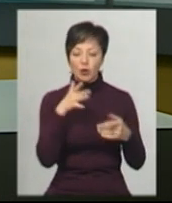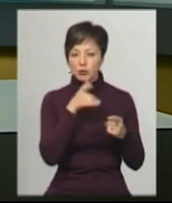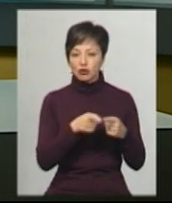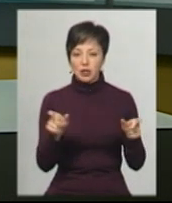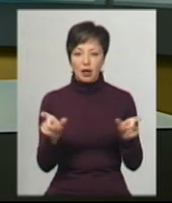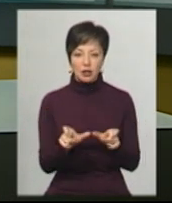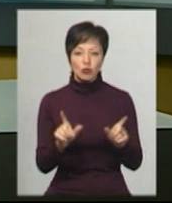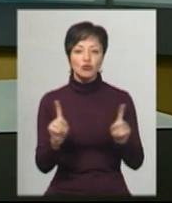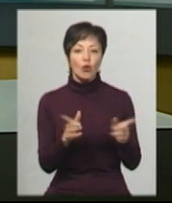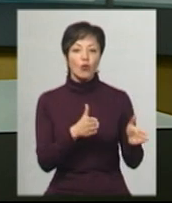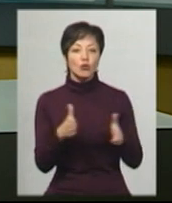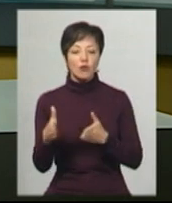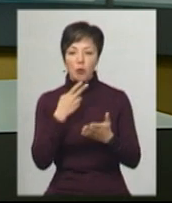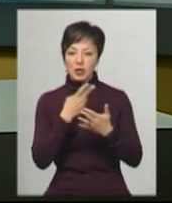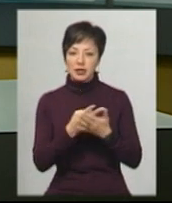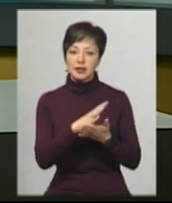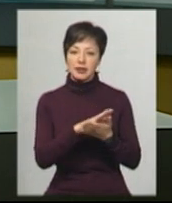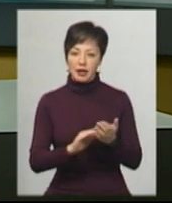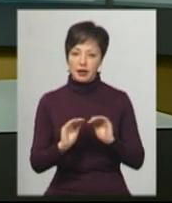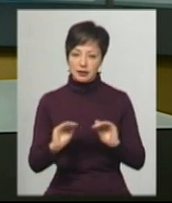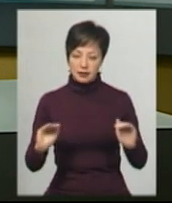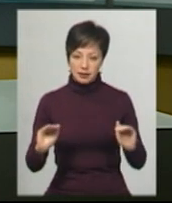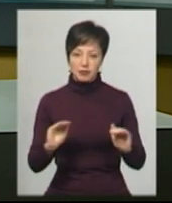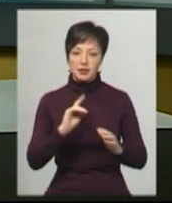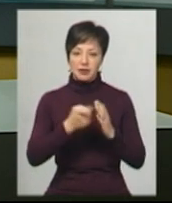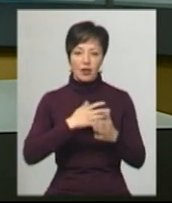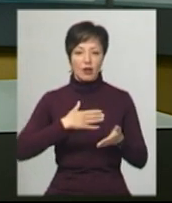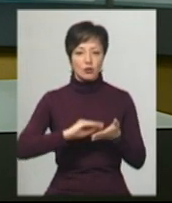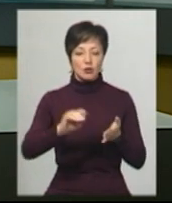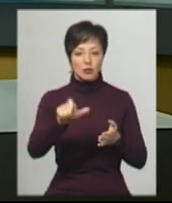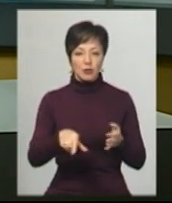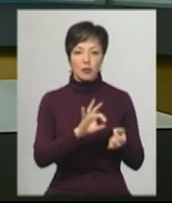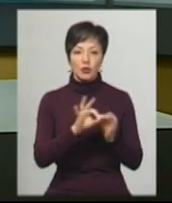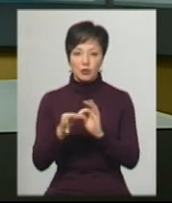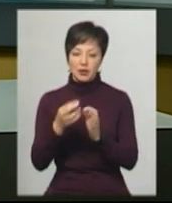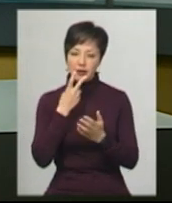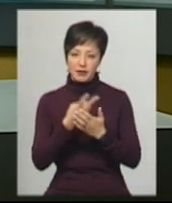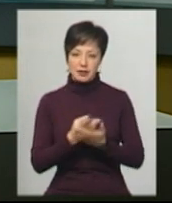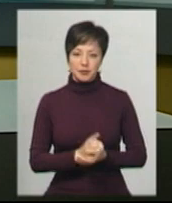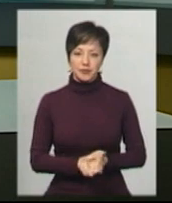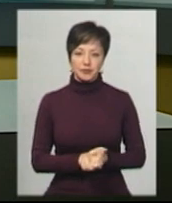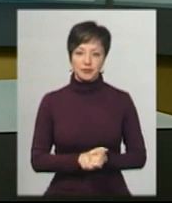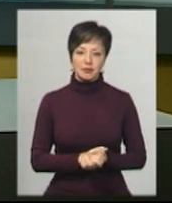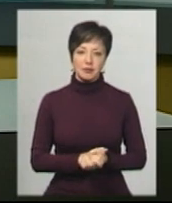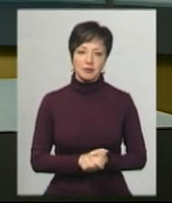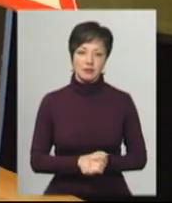та що готові показати маленьким глядачам, дізнавалась знімальна група Суспільного. Подробиці у сюжеті Лесі Боровець.